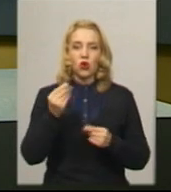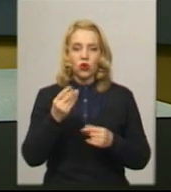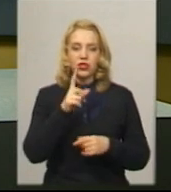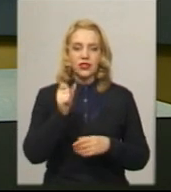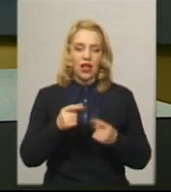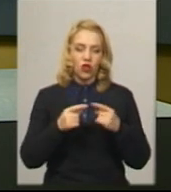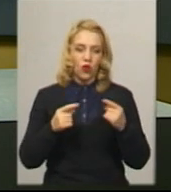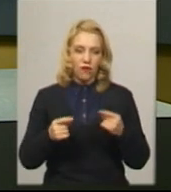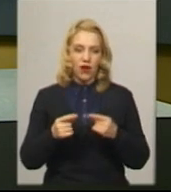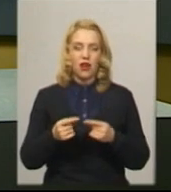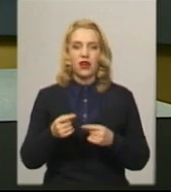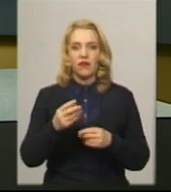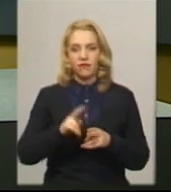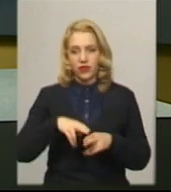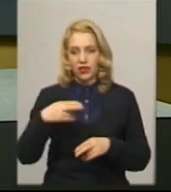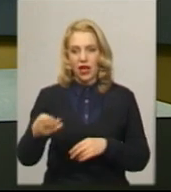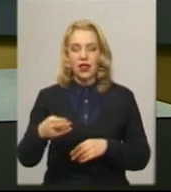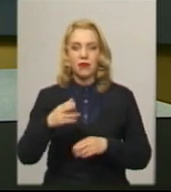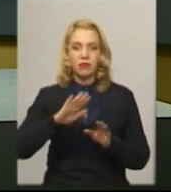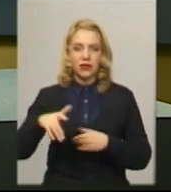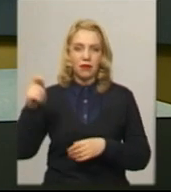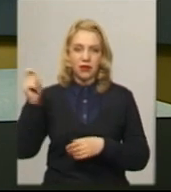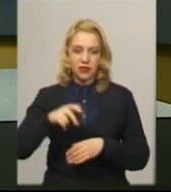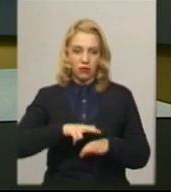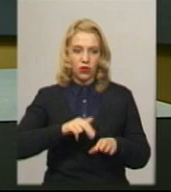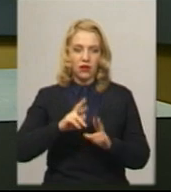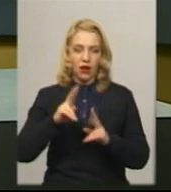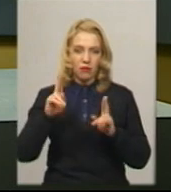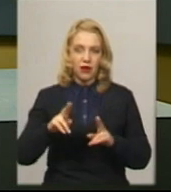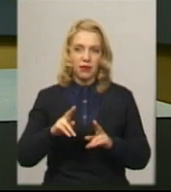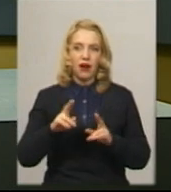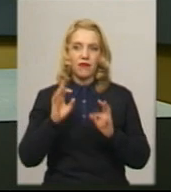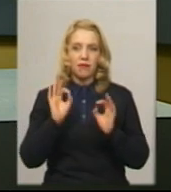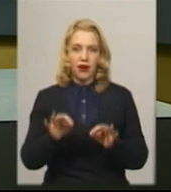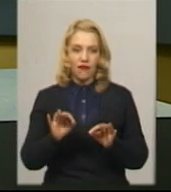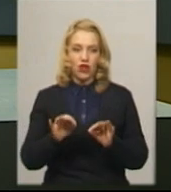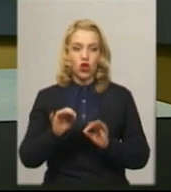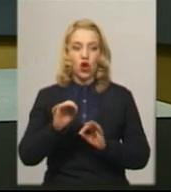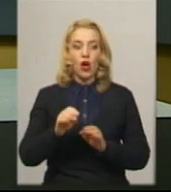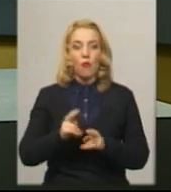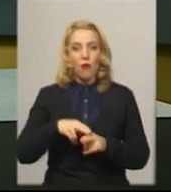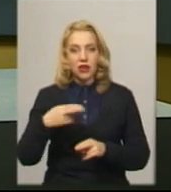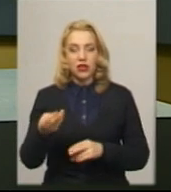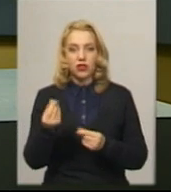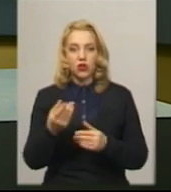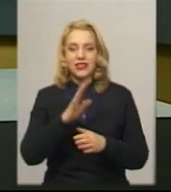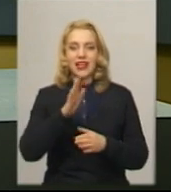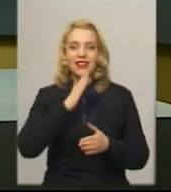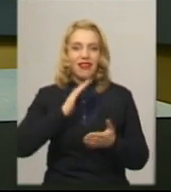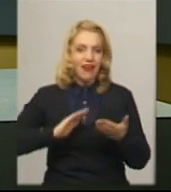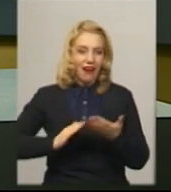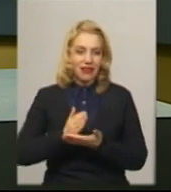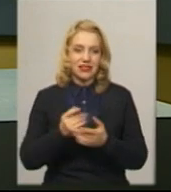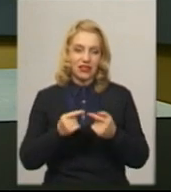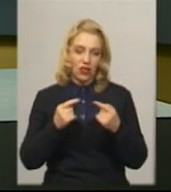повернули після приїзду поліції. Як правильно повертати гроші за неякісний медичний товар, дізнавалась Анастасія Збродова. Наразі